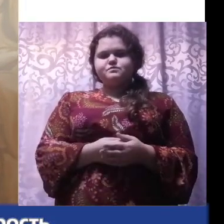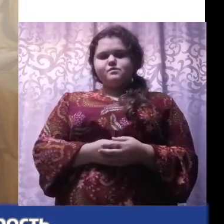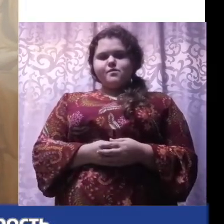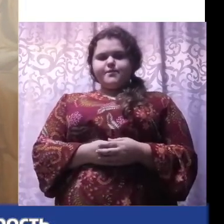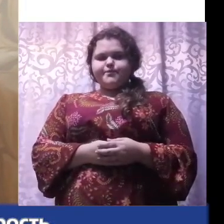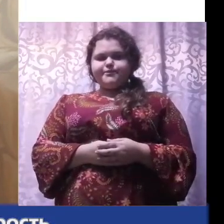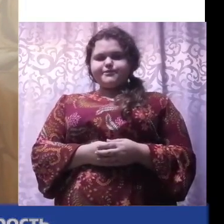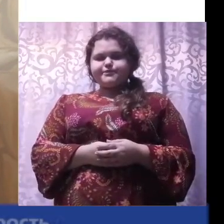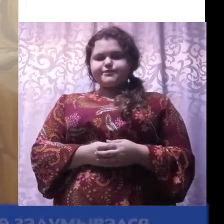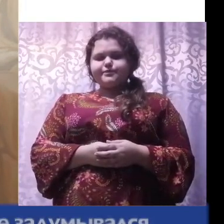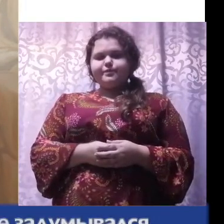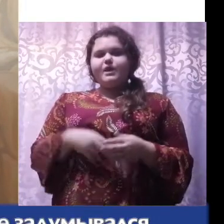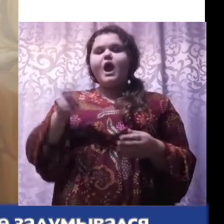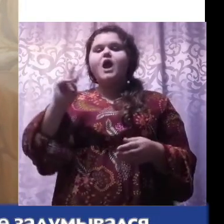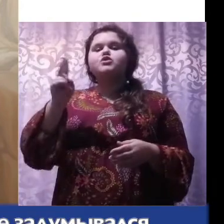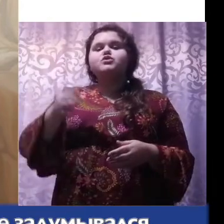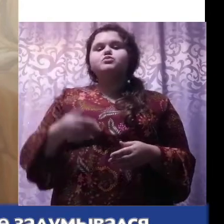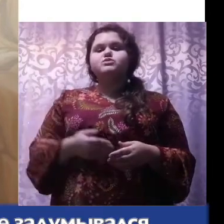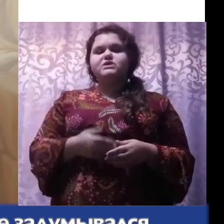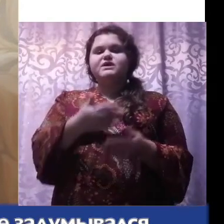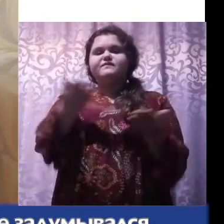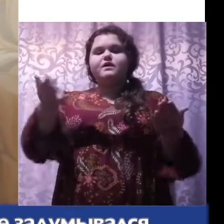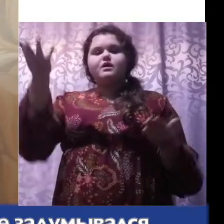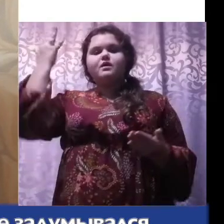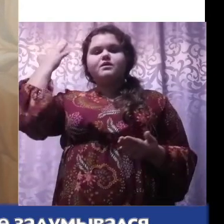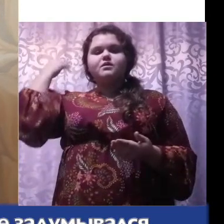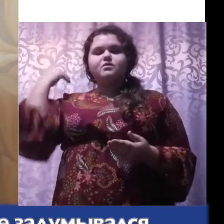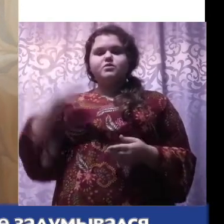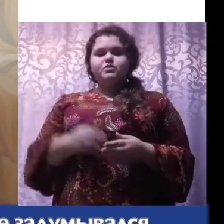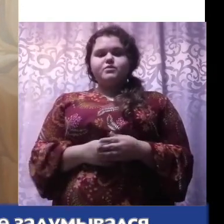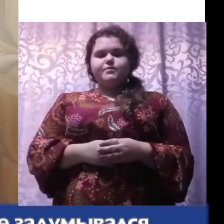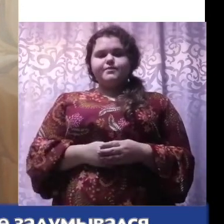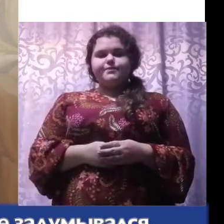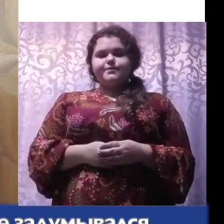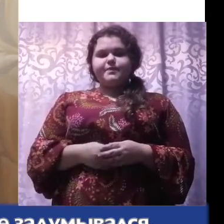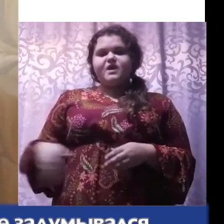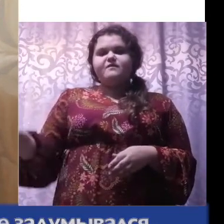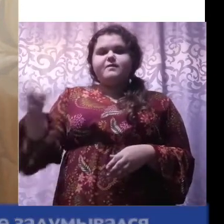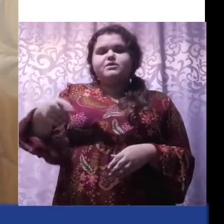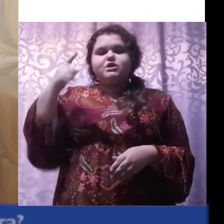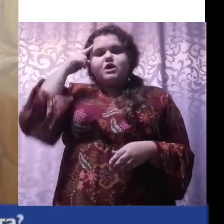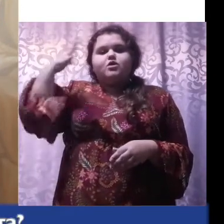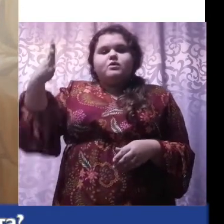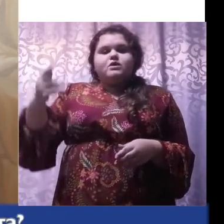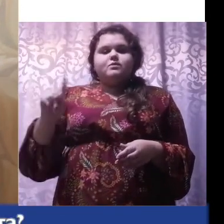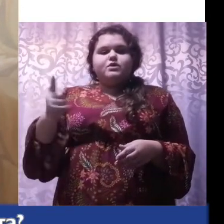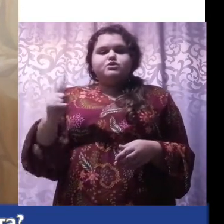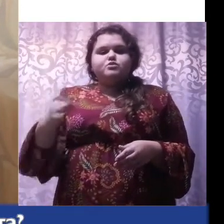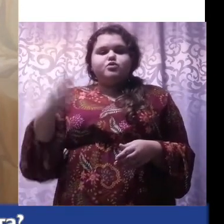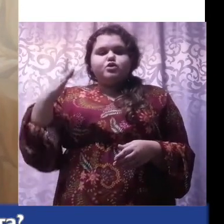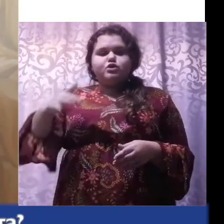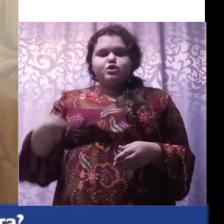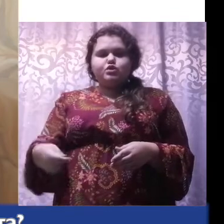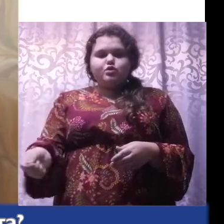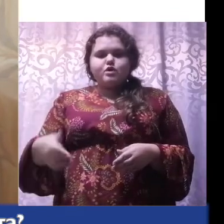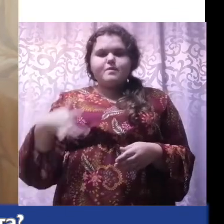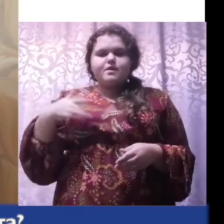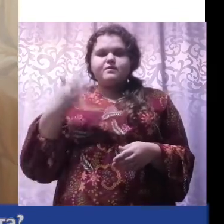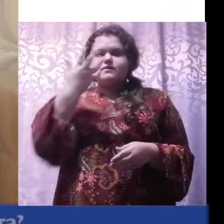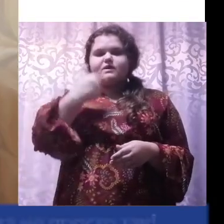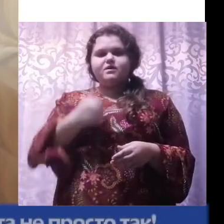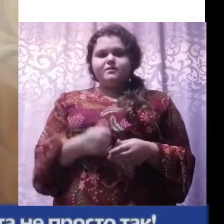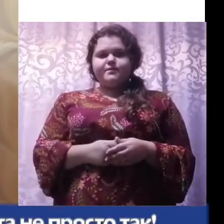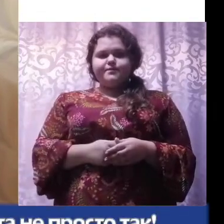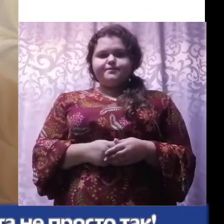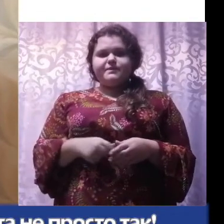Правильно говорить белая трость. А кто-нибудь из вас когда-нибудь вообще задумывался, почему трость белого